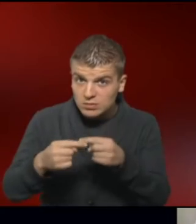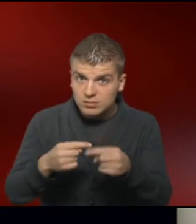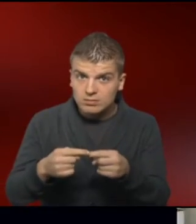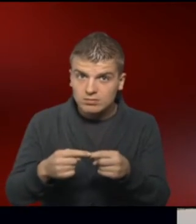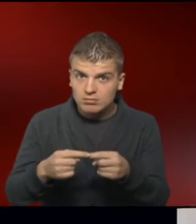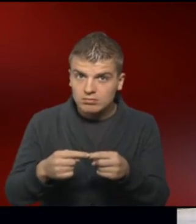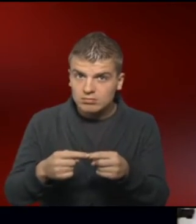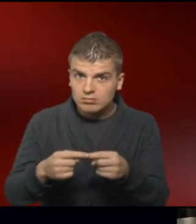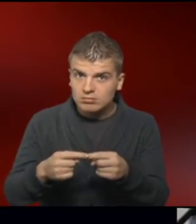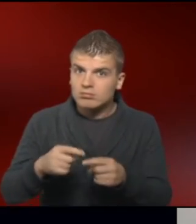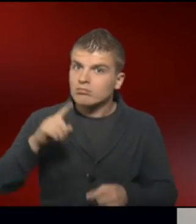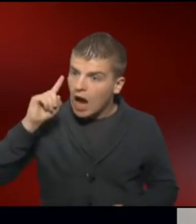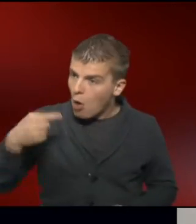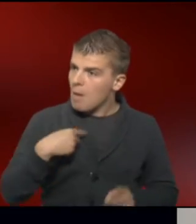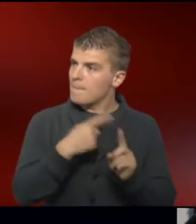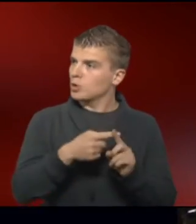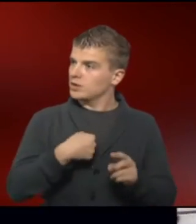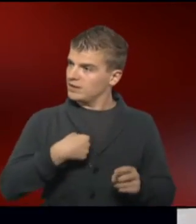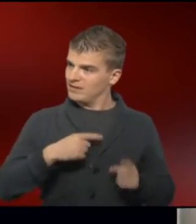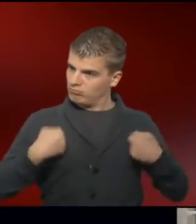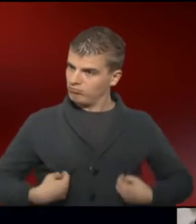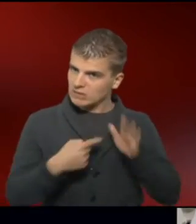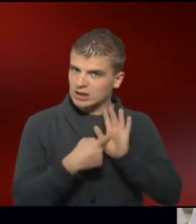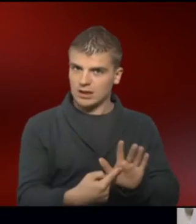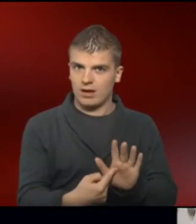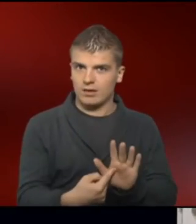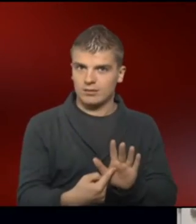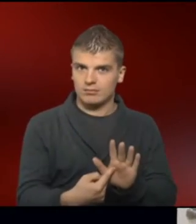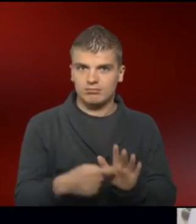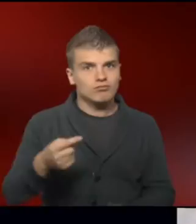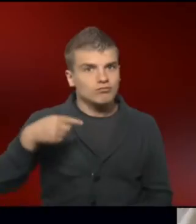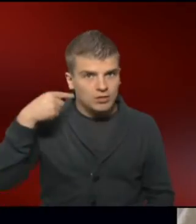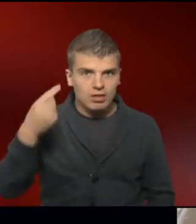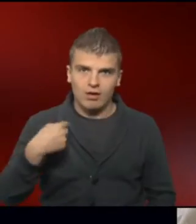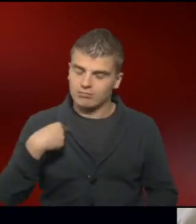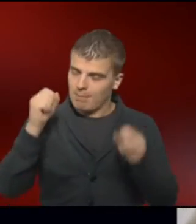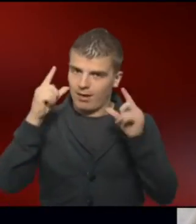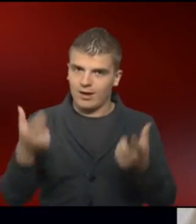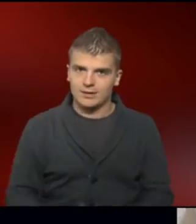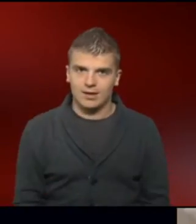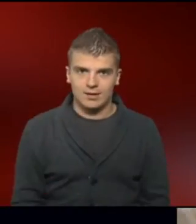wenn das auch das Positive zeigen kann, dann werde ich begeistert sein.